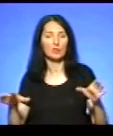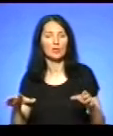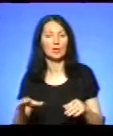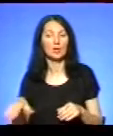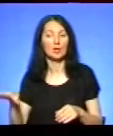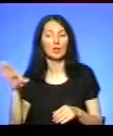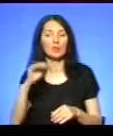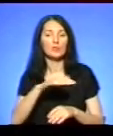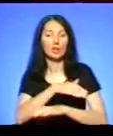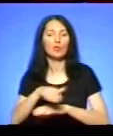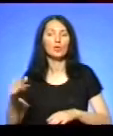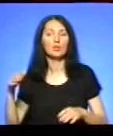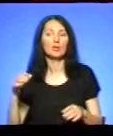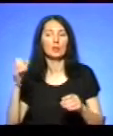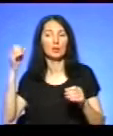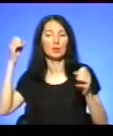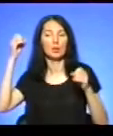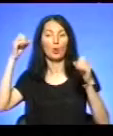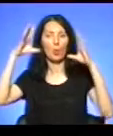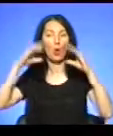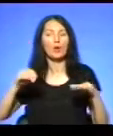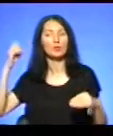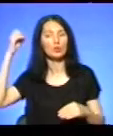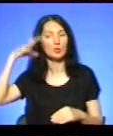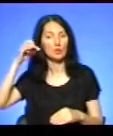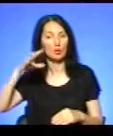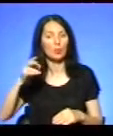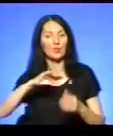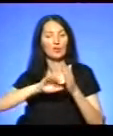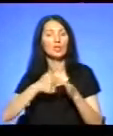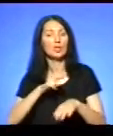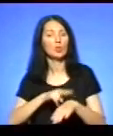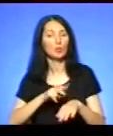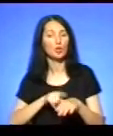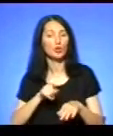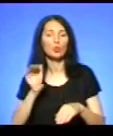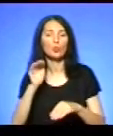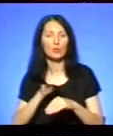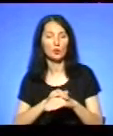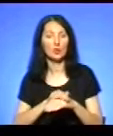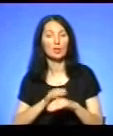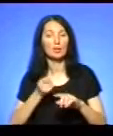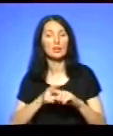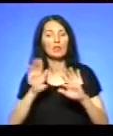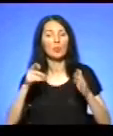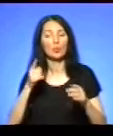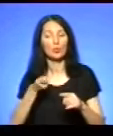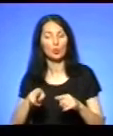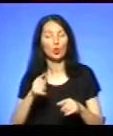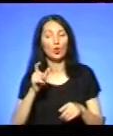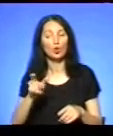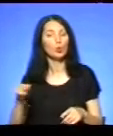Вітаю на поліцію. Щоб зафіксували випадок, бо тут люди ходять,